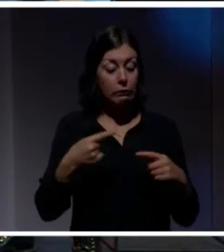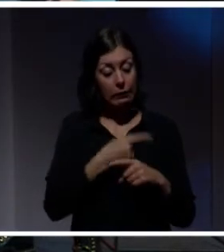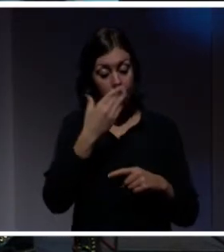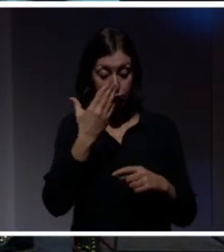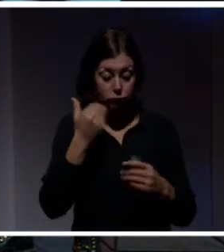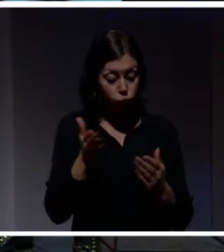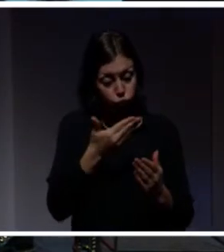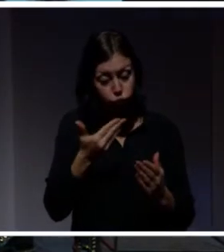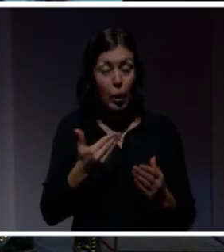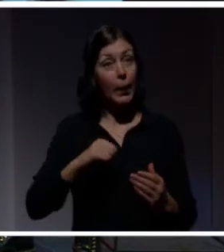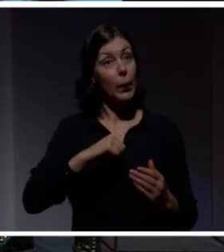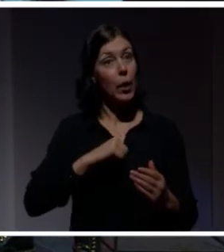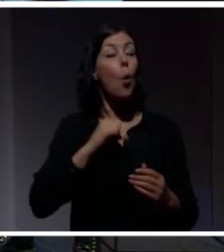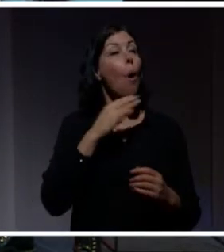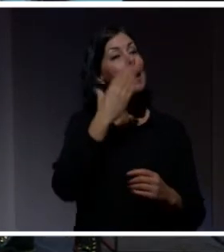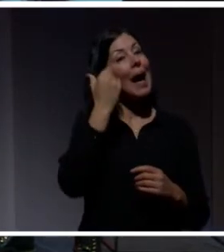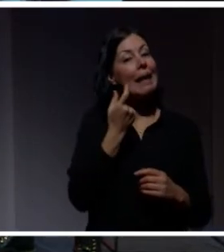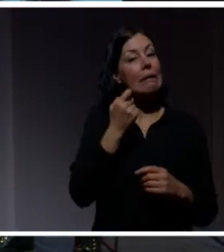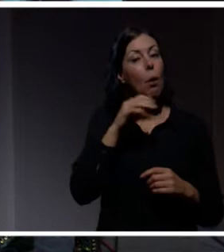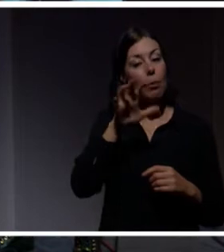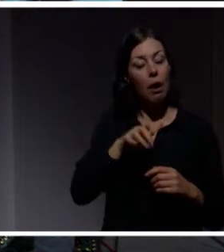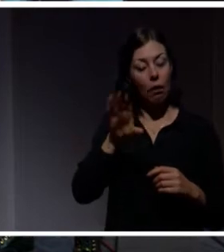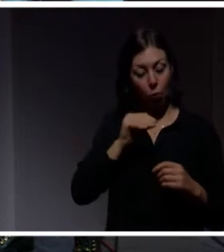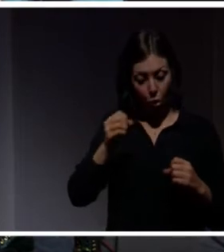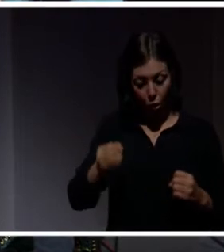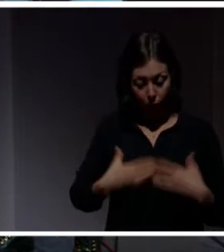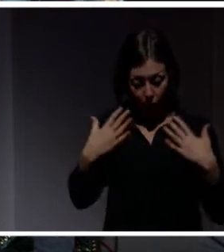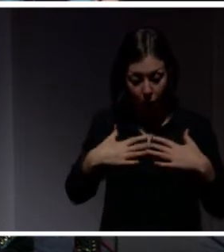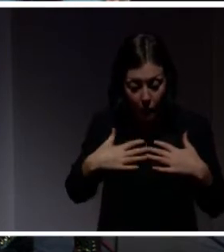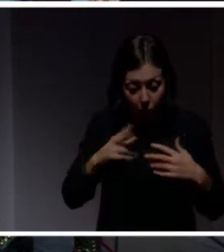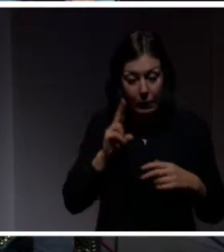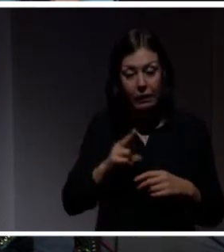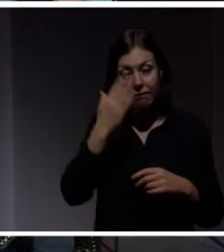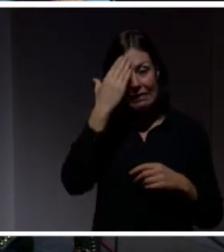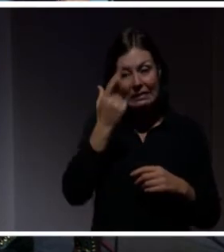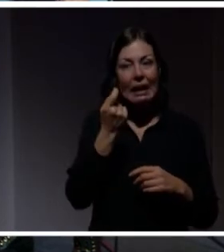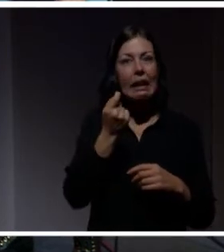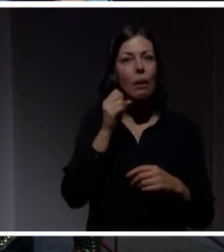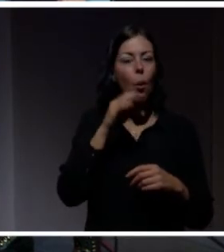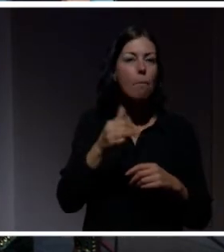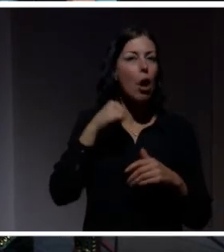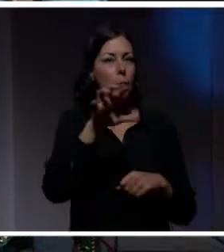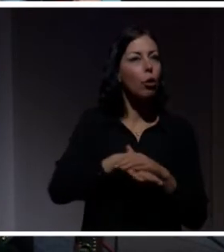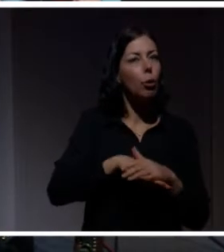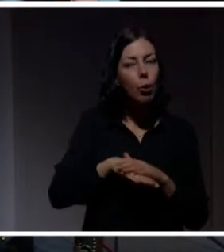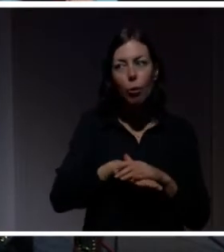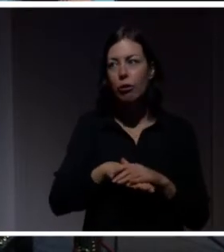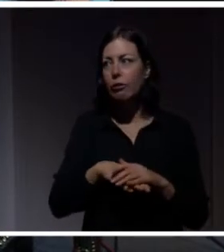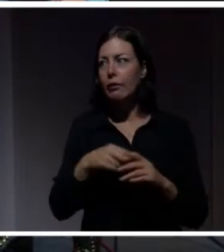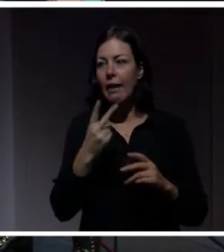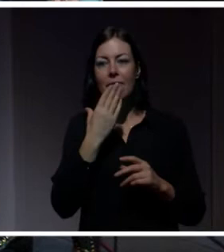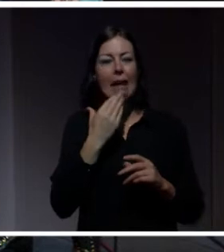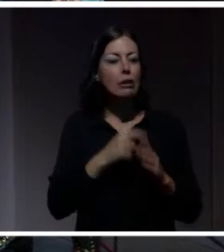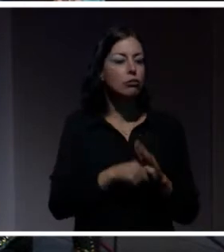kan lite om programmering så blir man överraskad över hur lite man visste om bakgrunden. Och vilka som